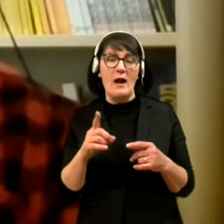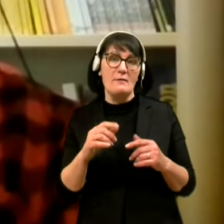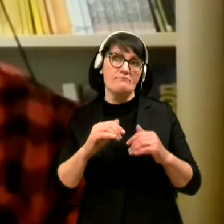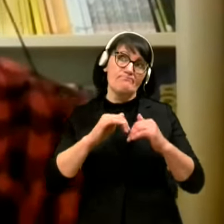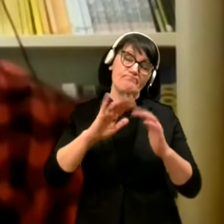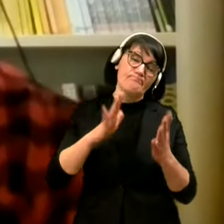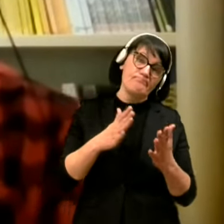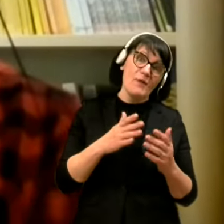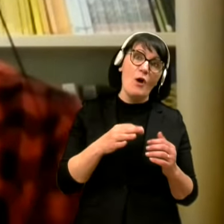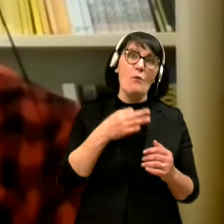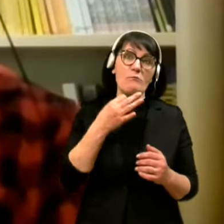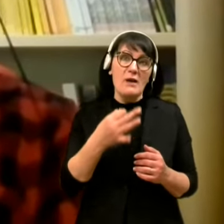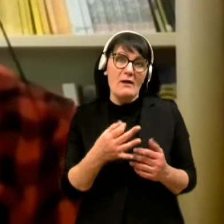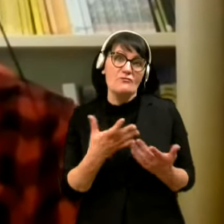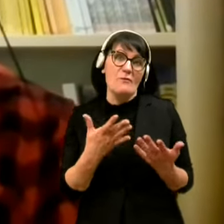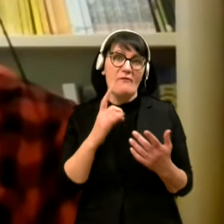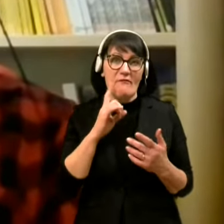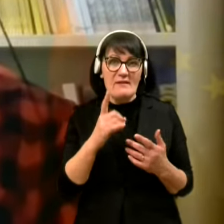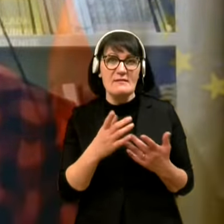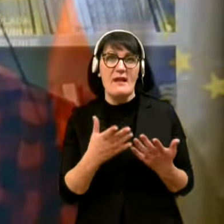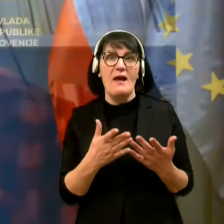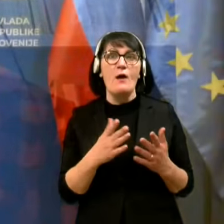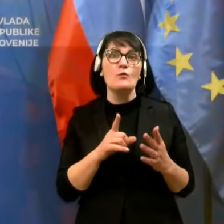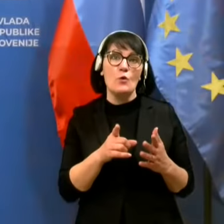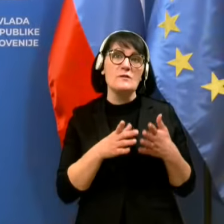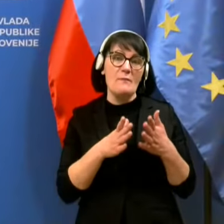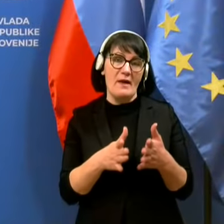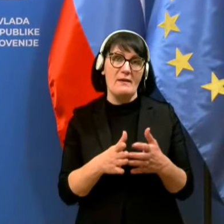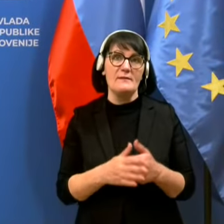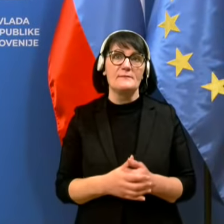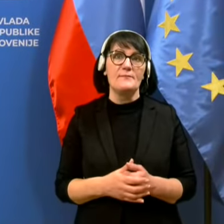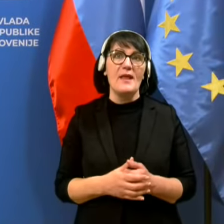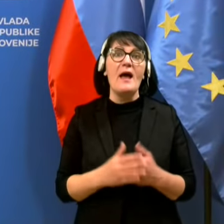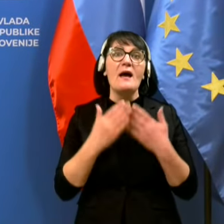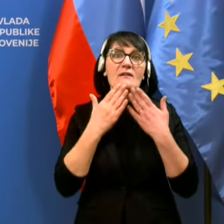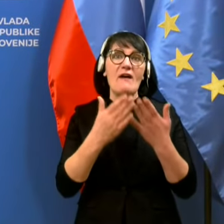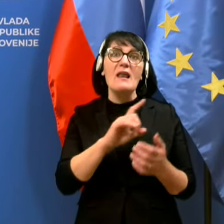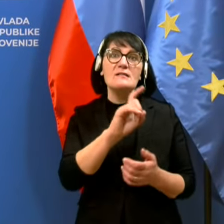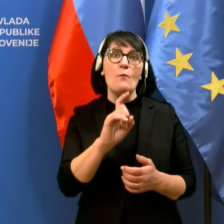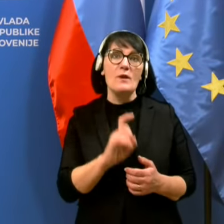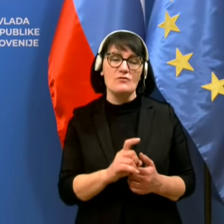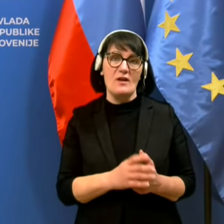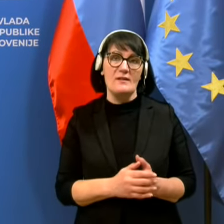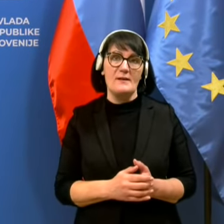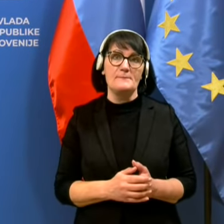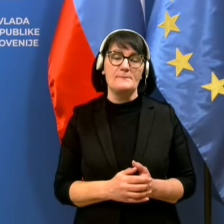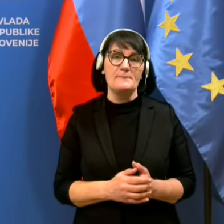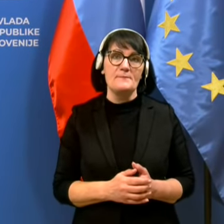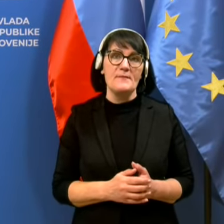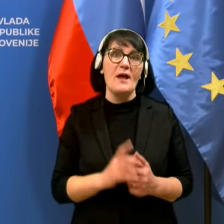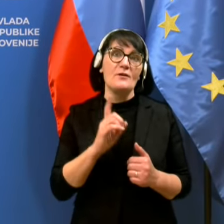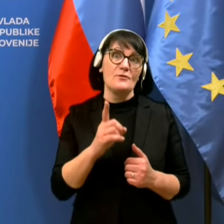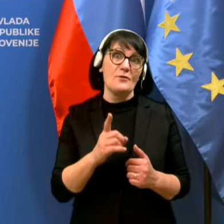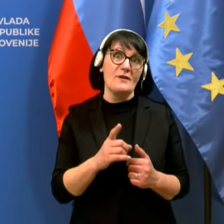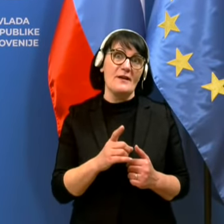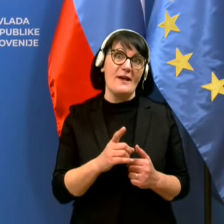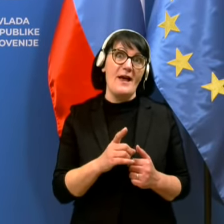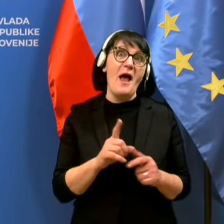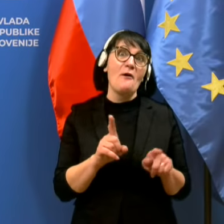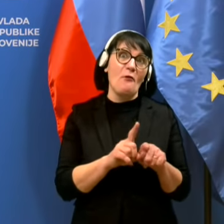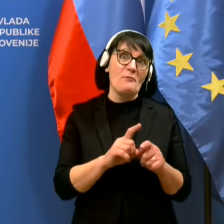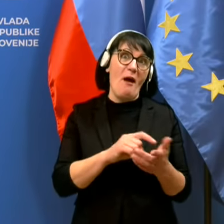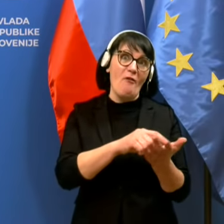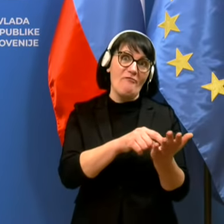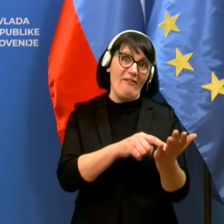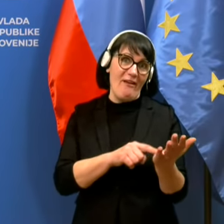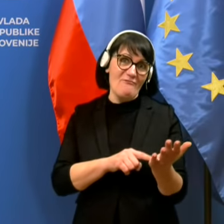špekuliramo v tej smeri. Ja, hvala za vprašanje. Zdaj, to zahteva malo vedeževalskih